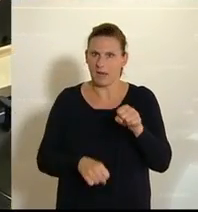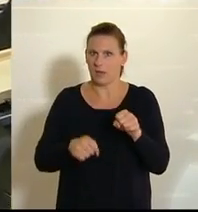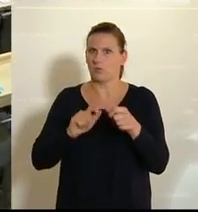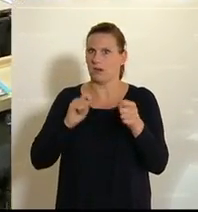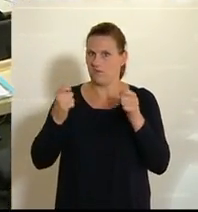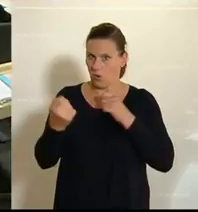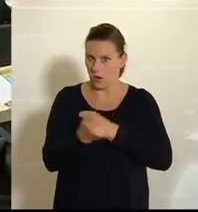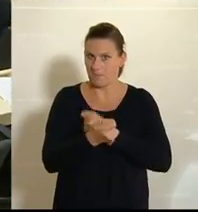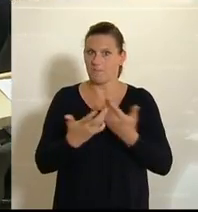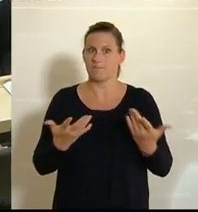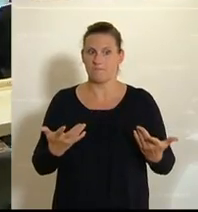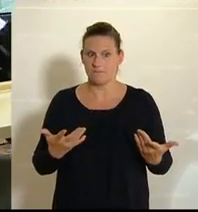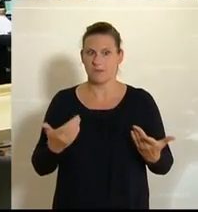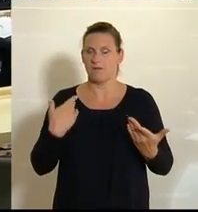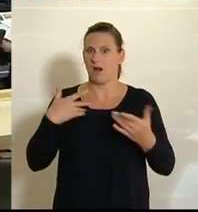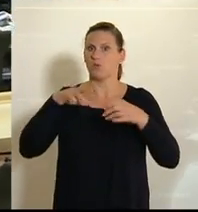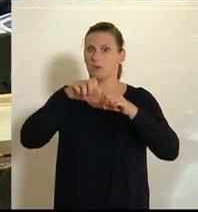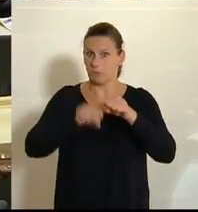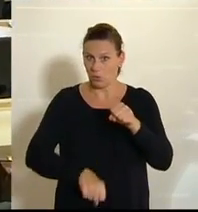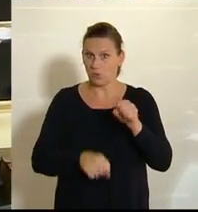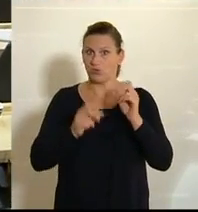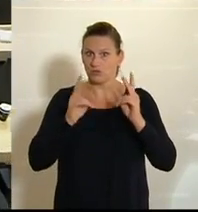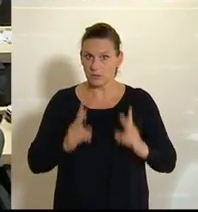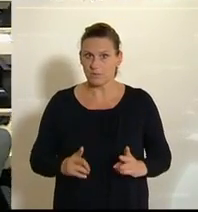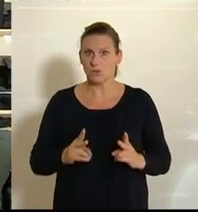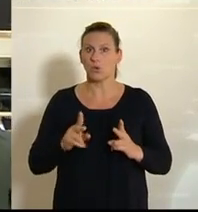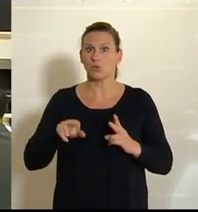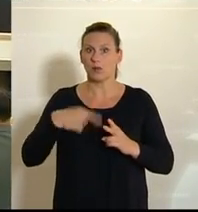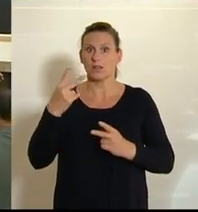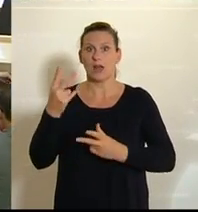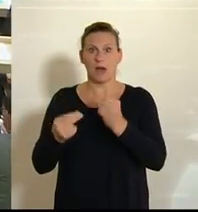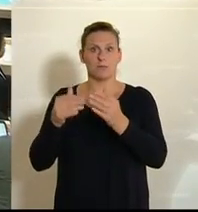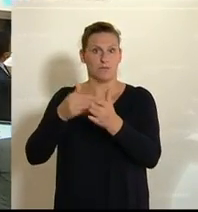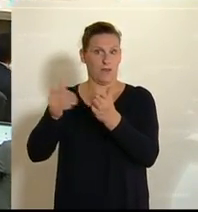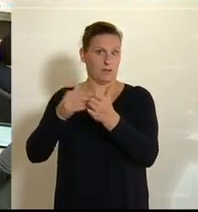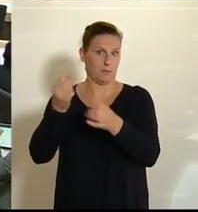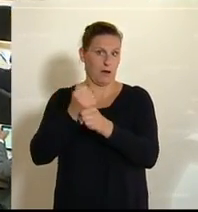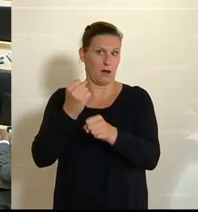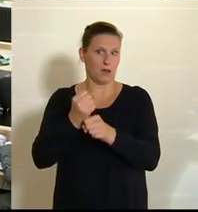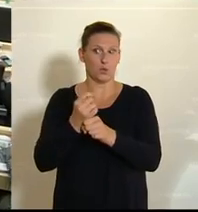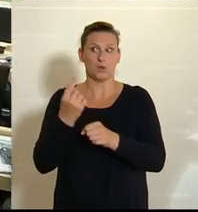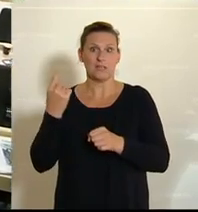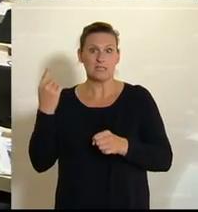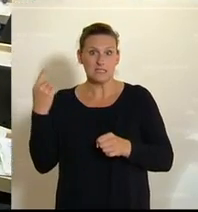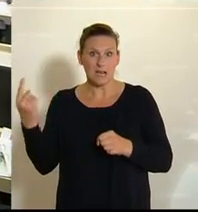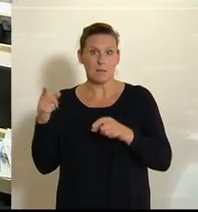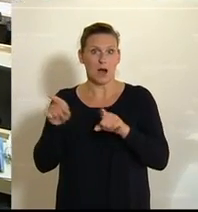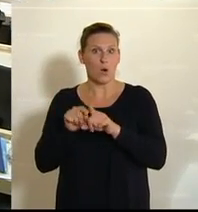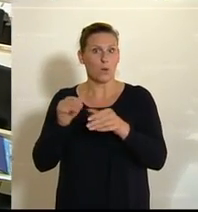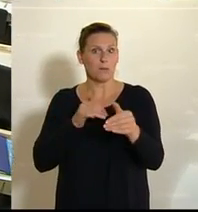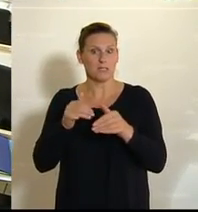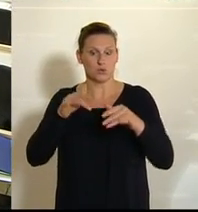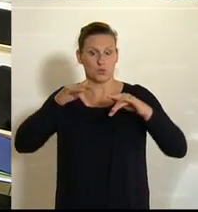und dann im Herbst wird es weitergehen. Und er hat auch hier und in den